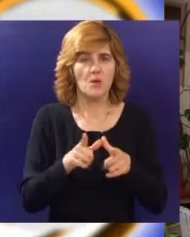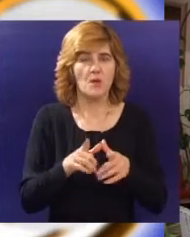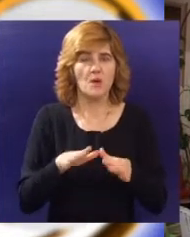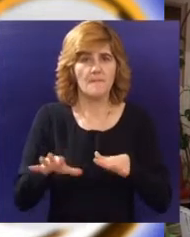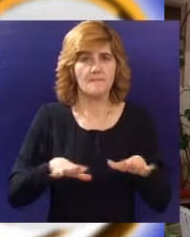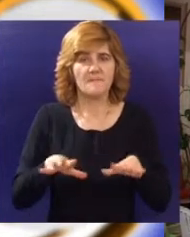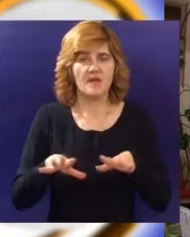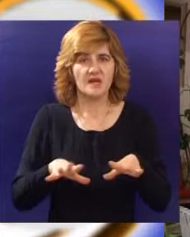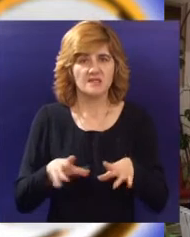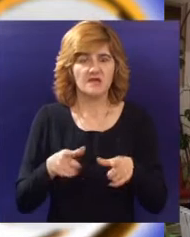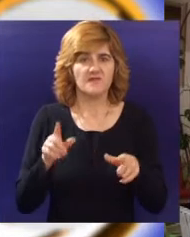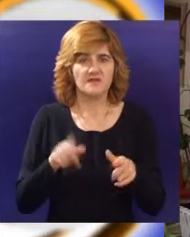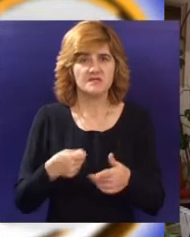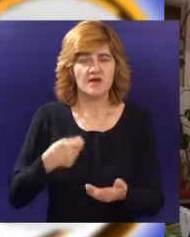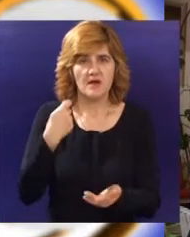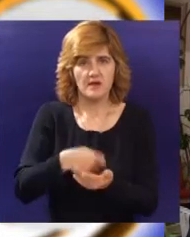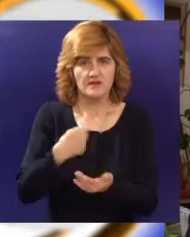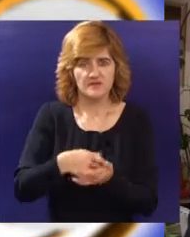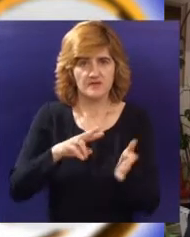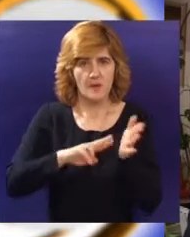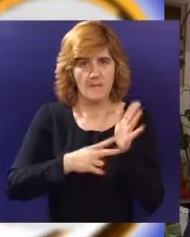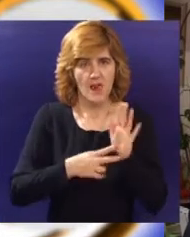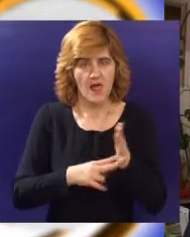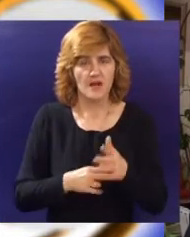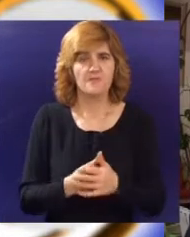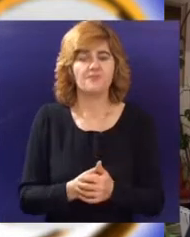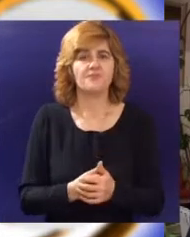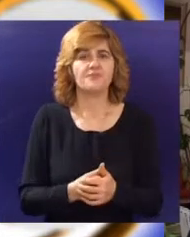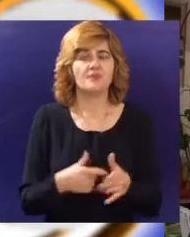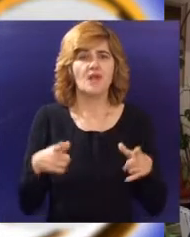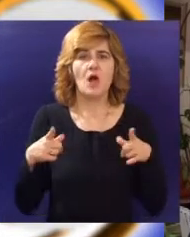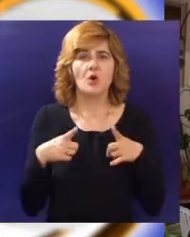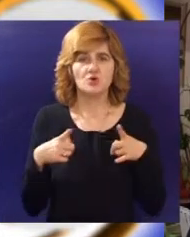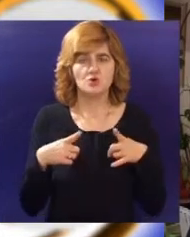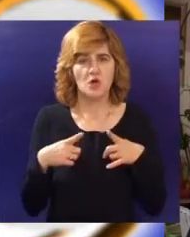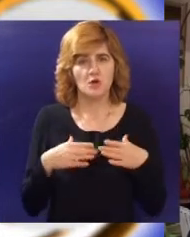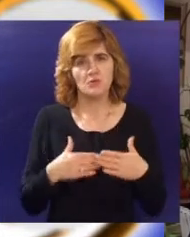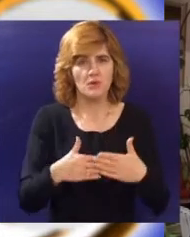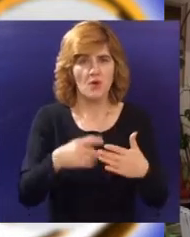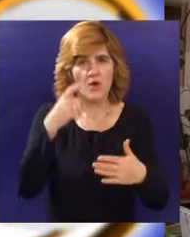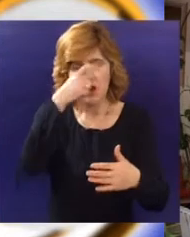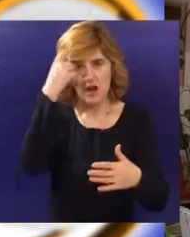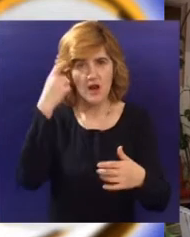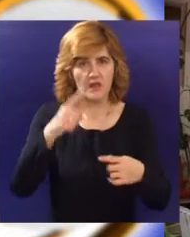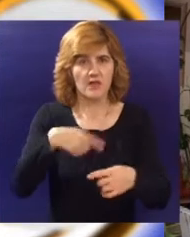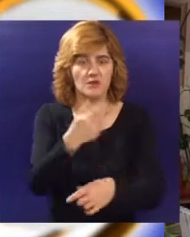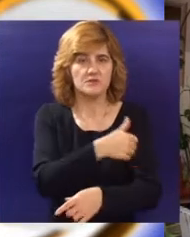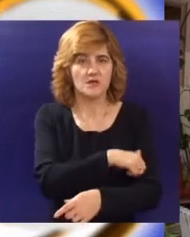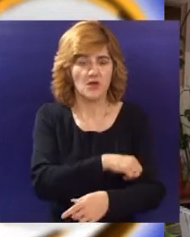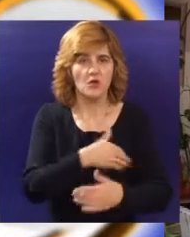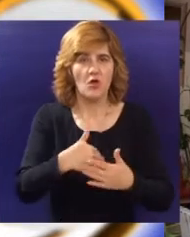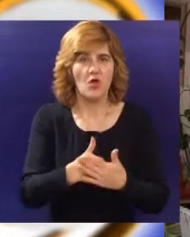Ministarstvu za nacionalni investicijanog plana, tako da očekujemo negde u letu sljedećeg godine